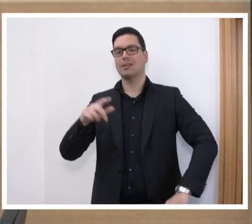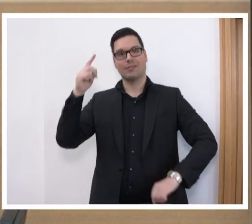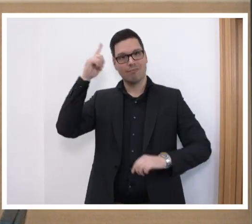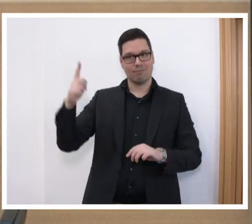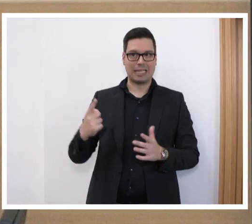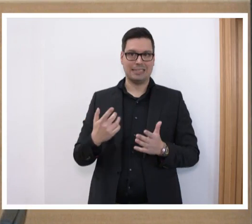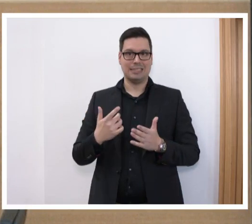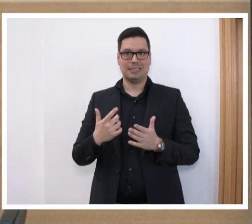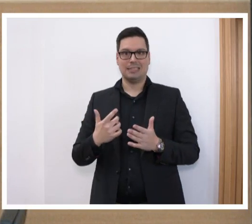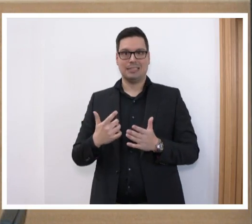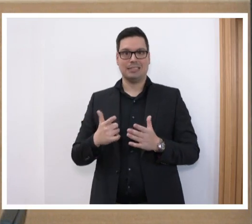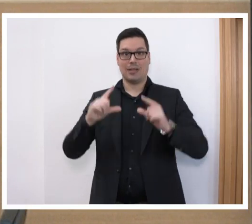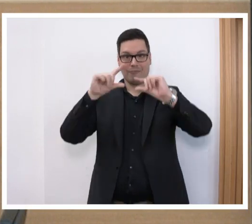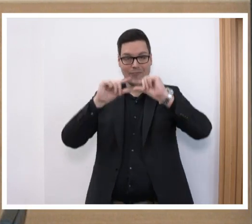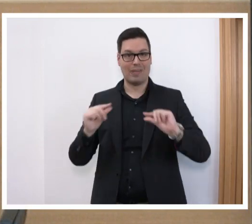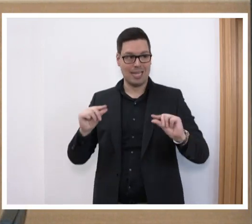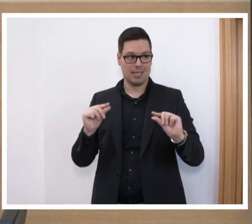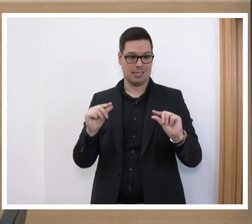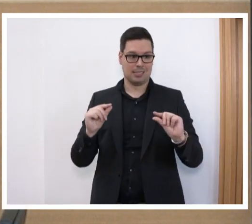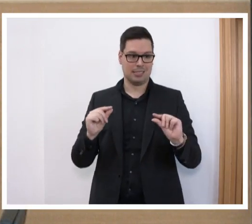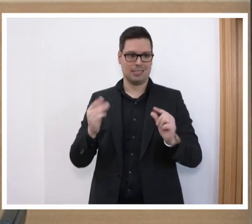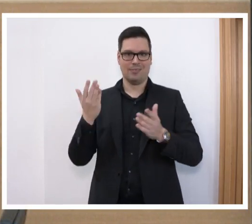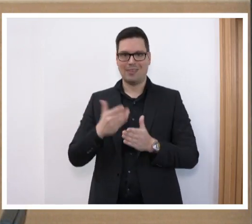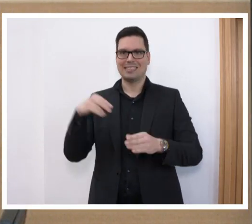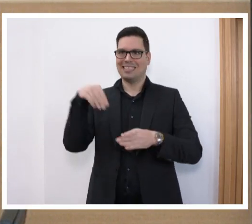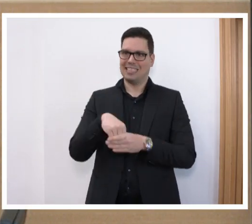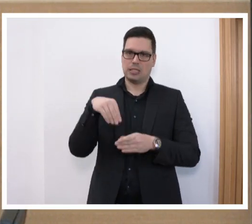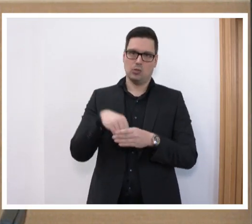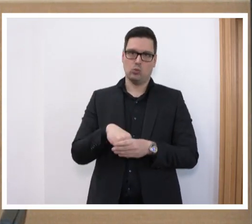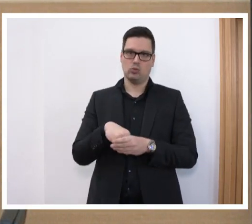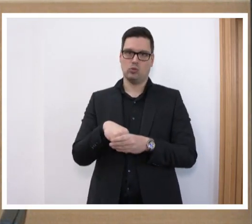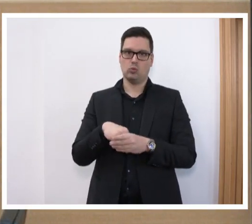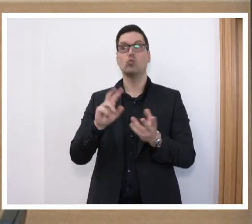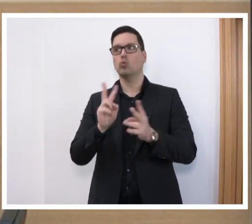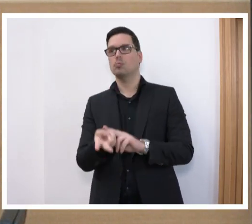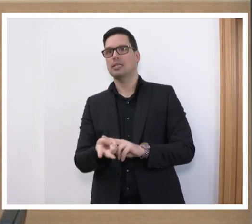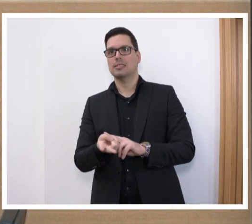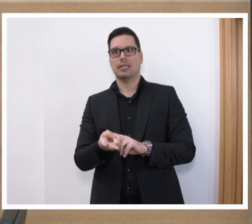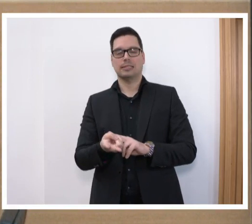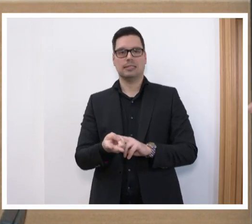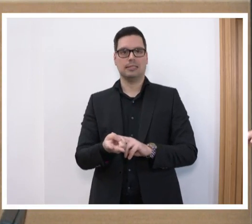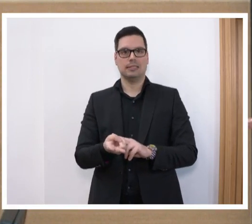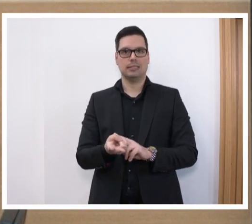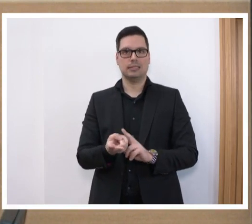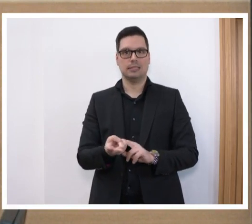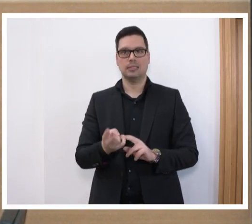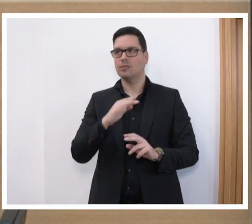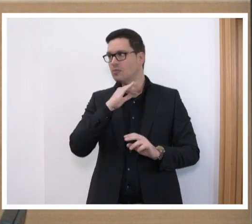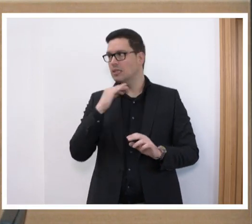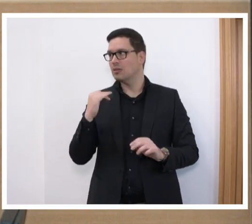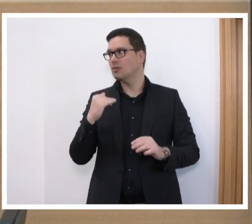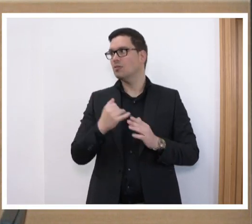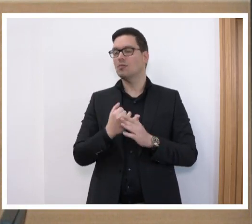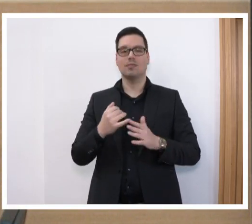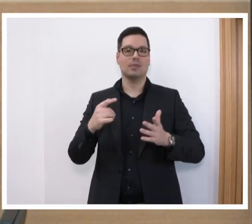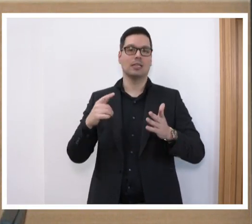aktuell sehr wenig, was an Inklusion auch wirklich umgesetzt wird. Wie viele Kinder nach einem